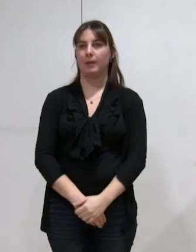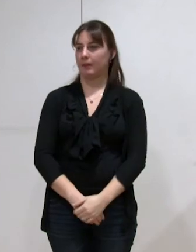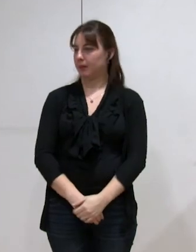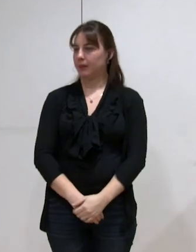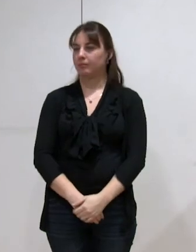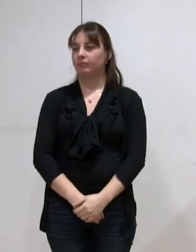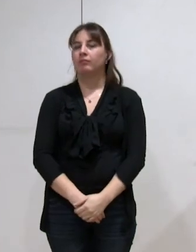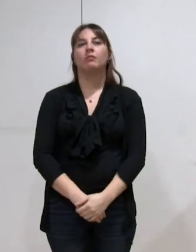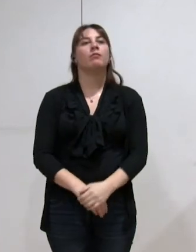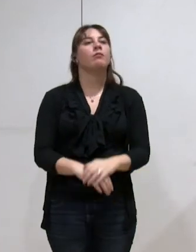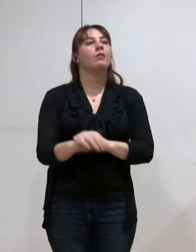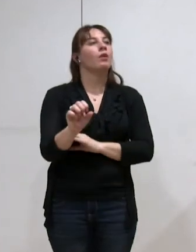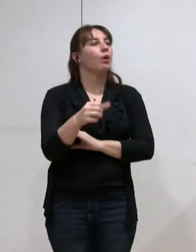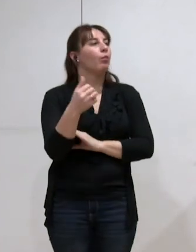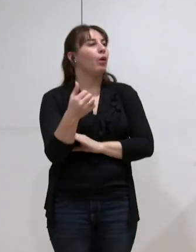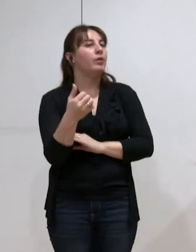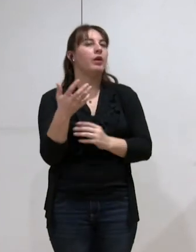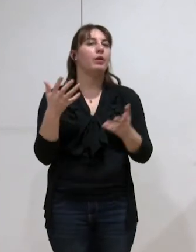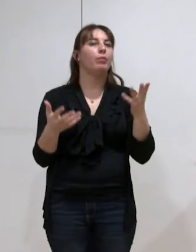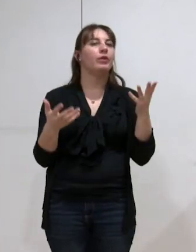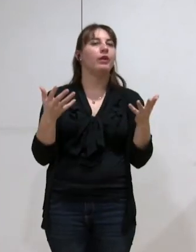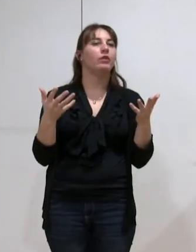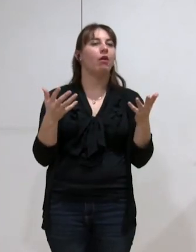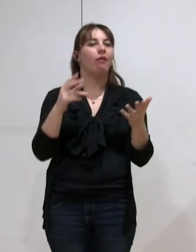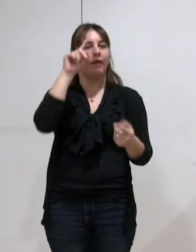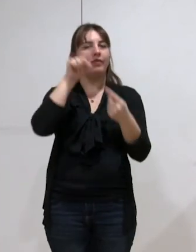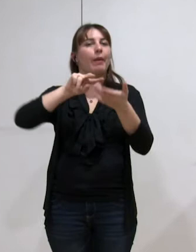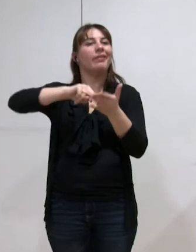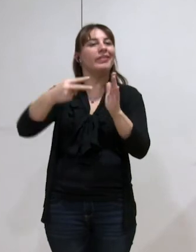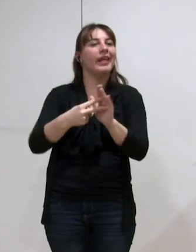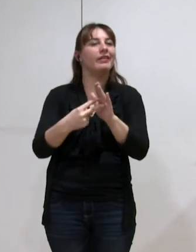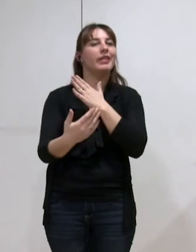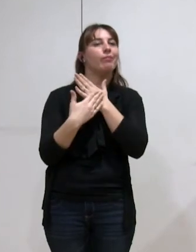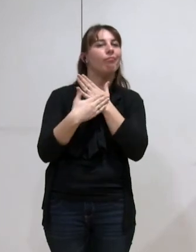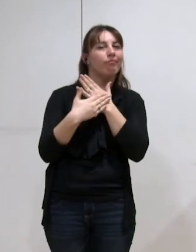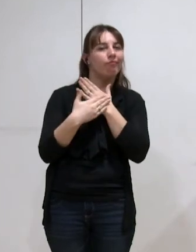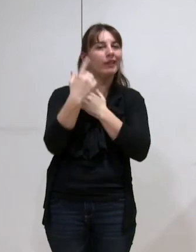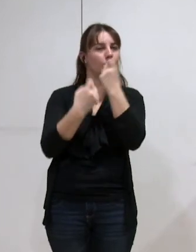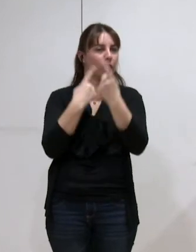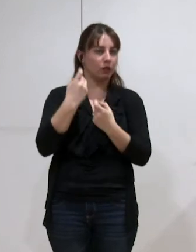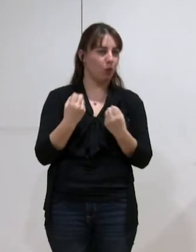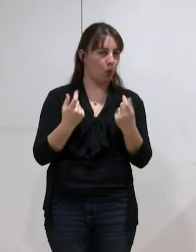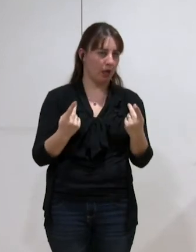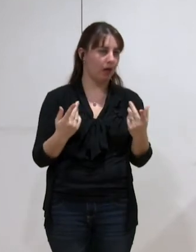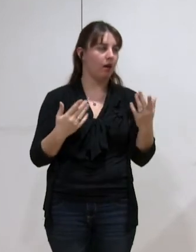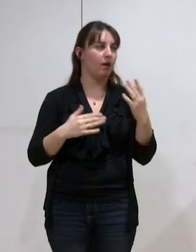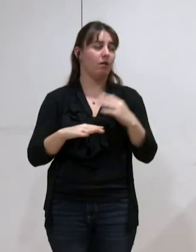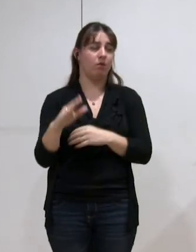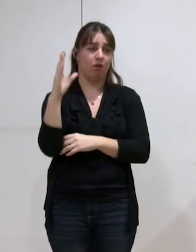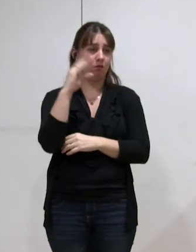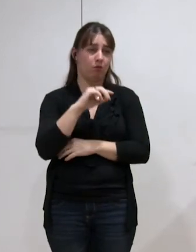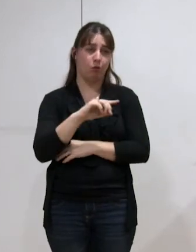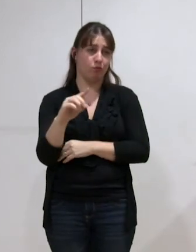D'abord, une ou deux questions un peu techniques ont été posées, mais il faut juste rappeler